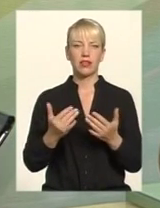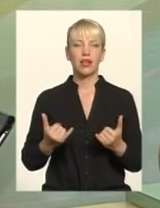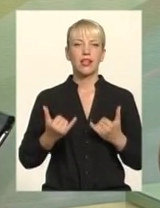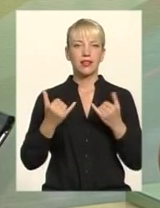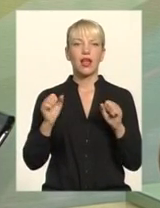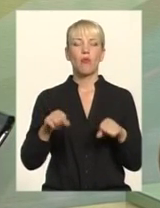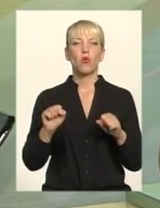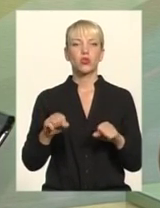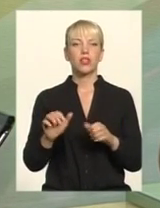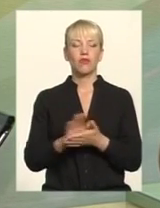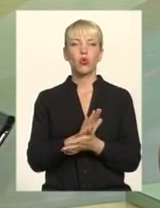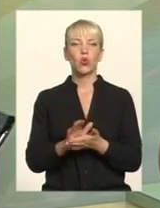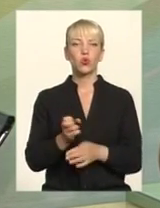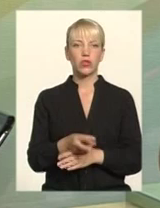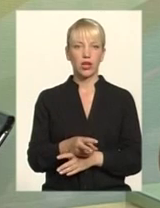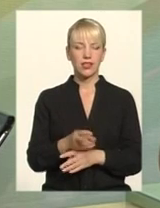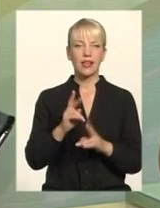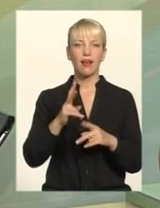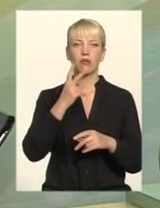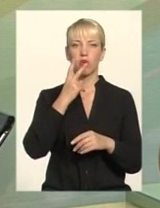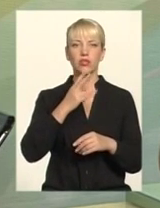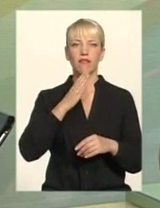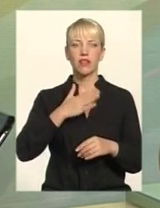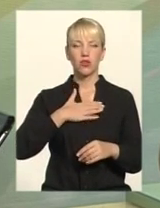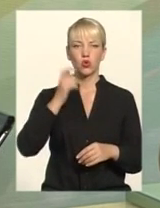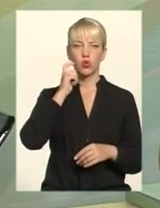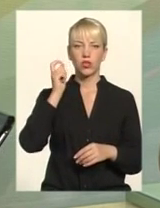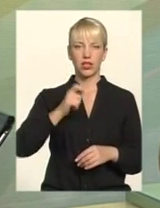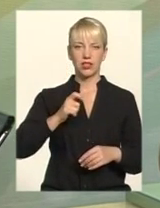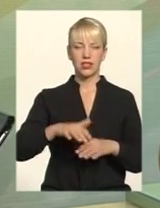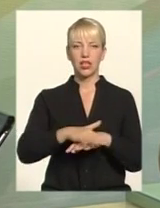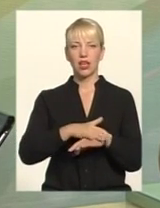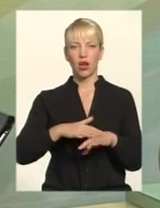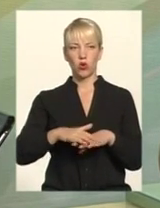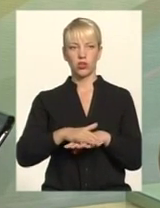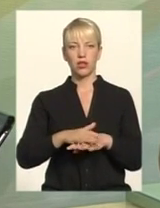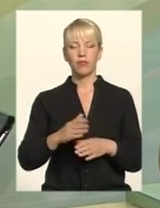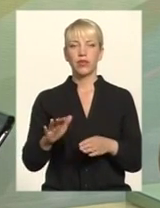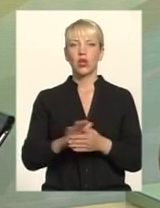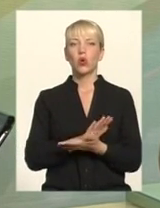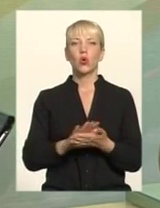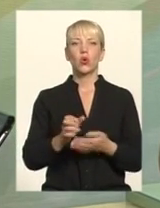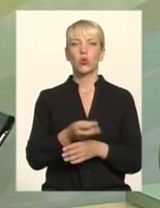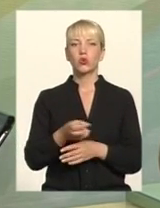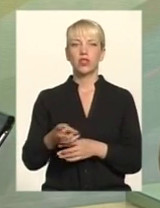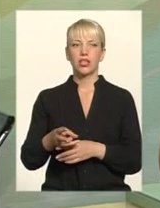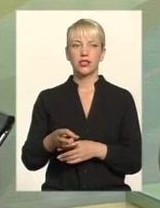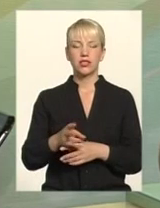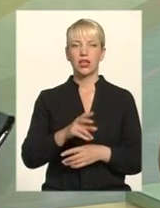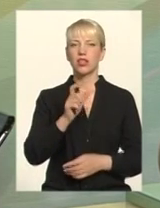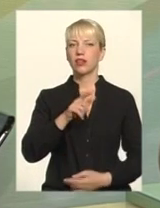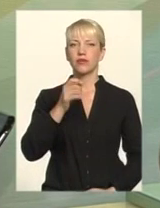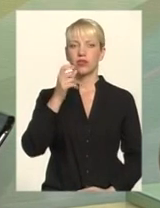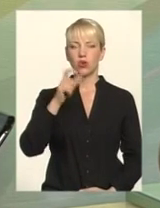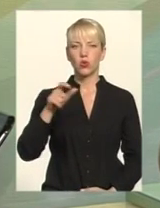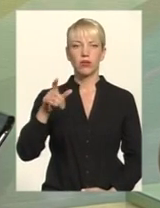Як показав наш український славний народ, люстрація людям нашим виходить не зовсім до подоби